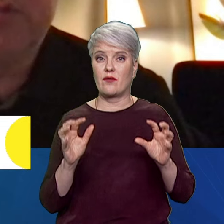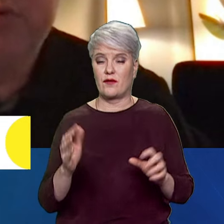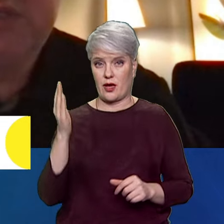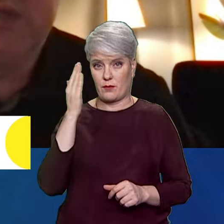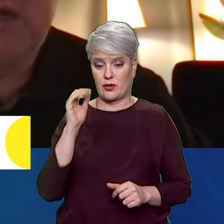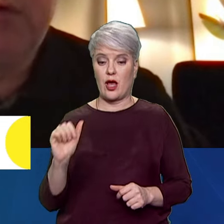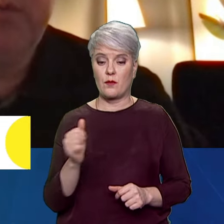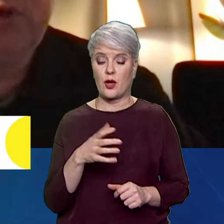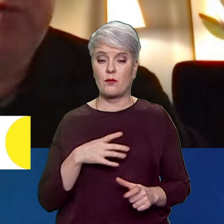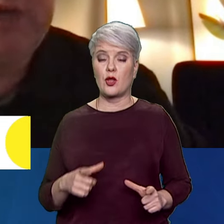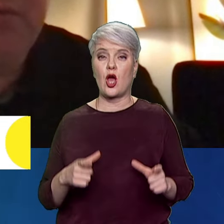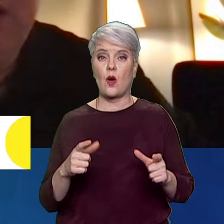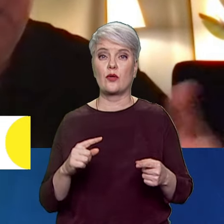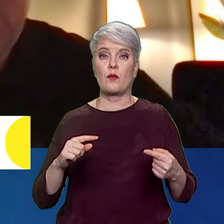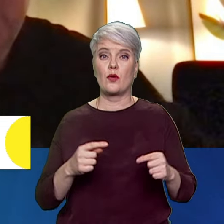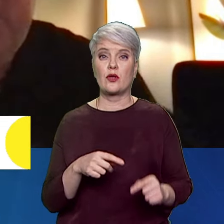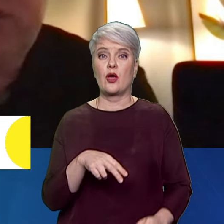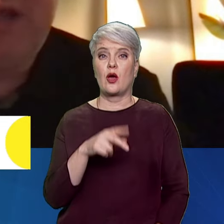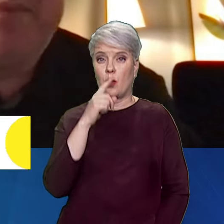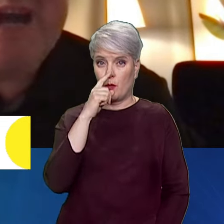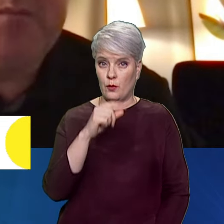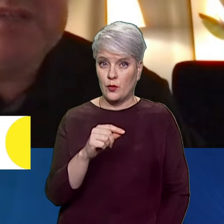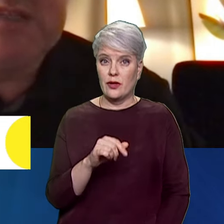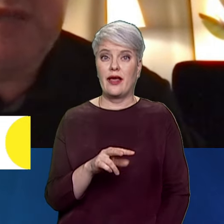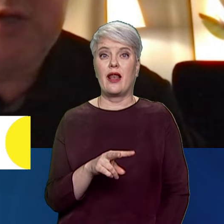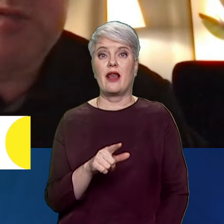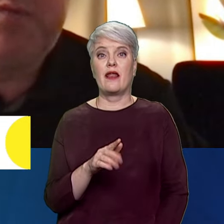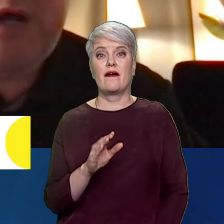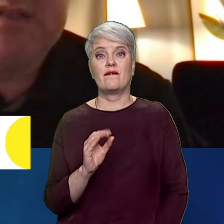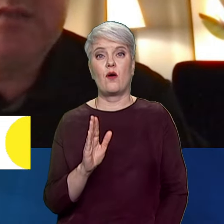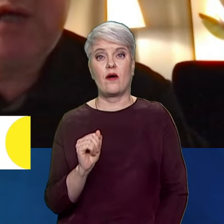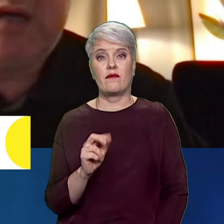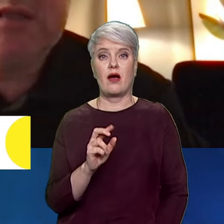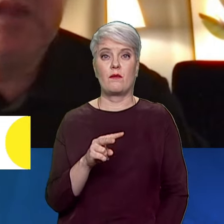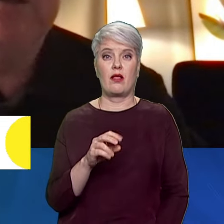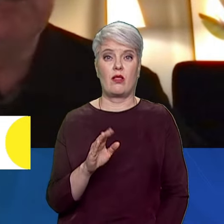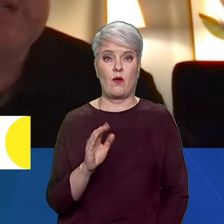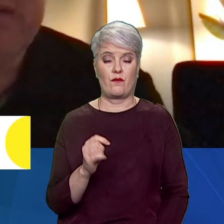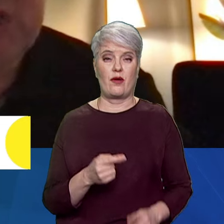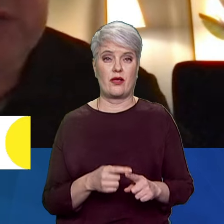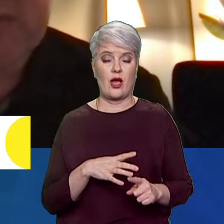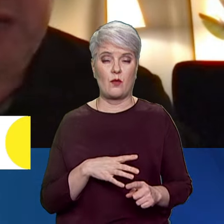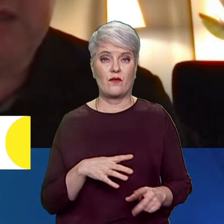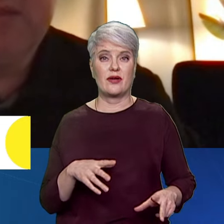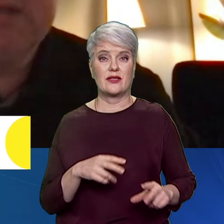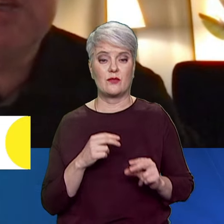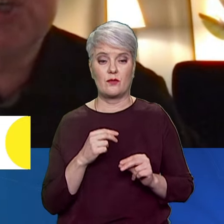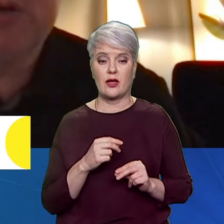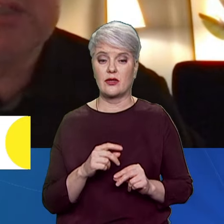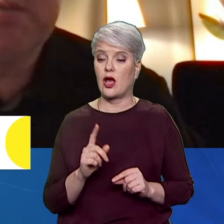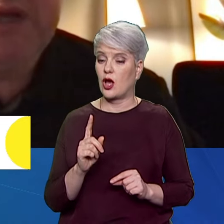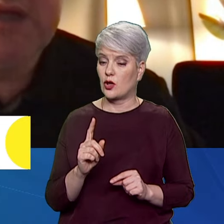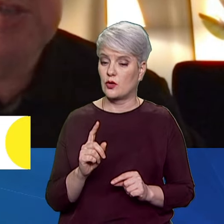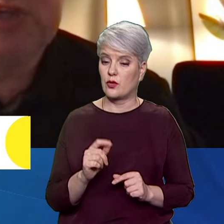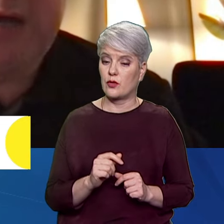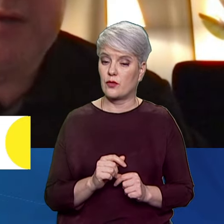проти Путіна та Львови Біловиків, яким передувало п'ять місяців нашої співпраці з МКС. Третій важливий аспект – це ще